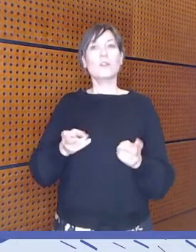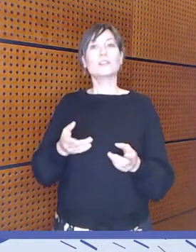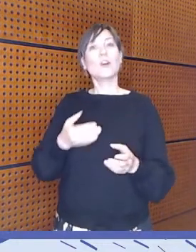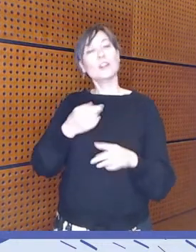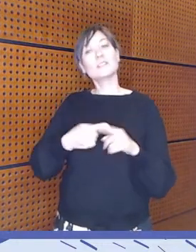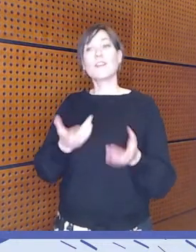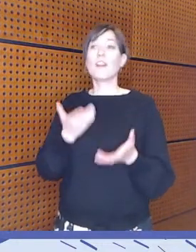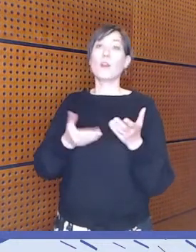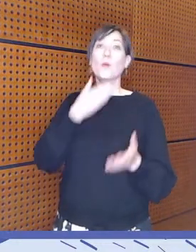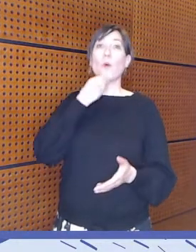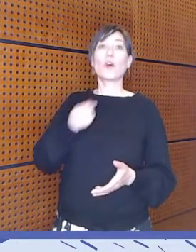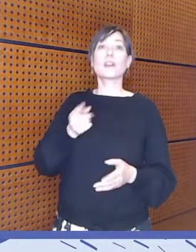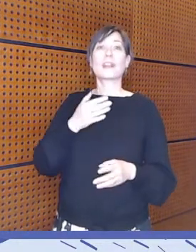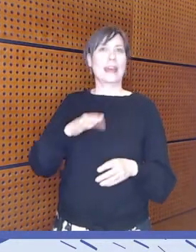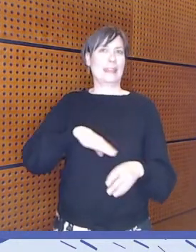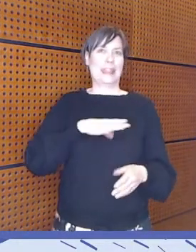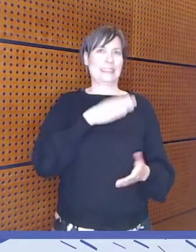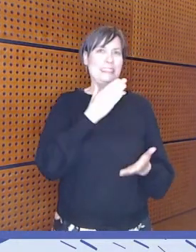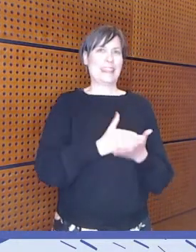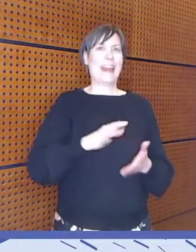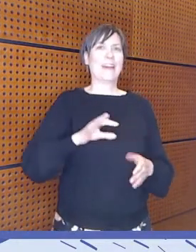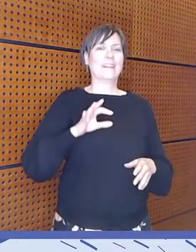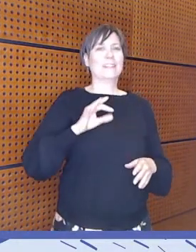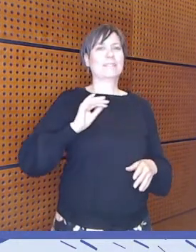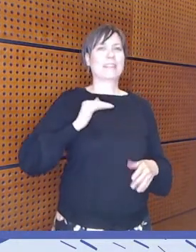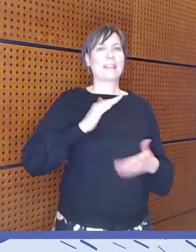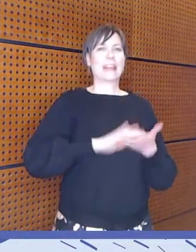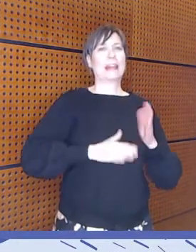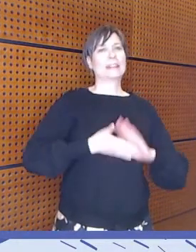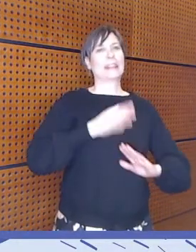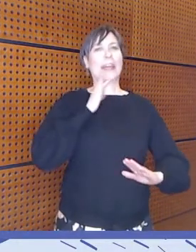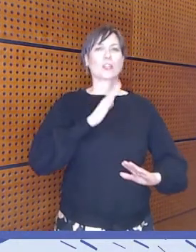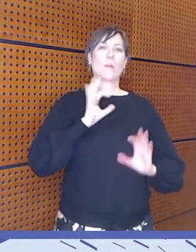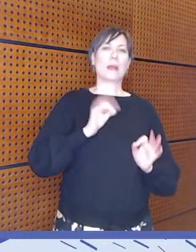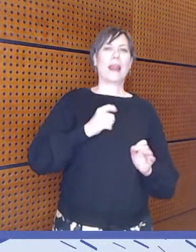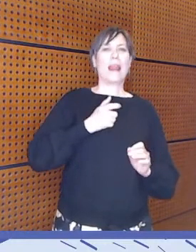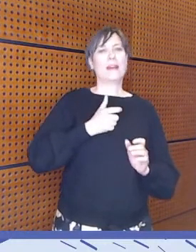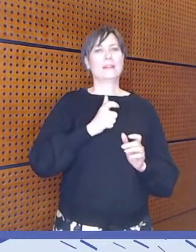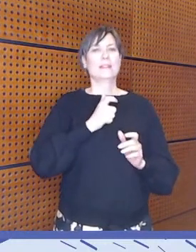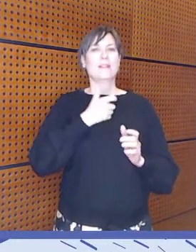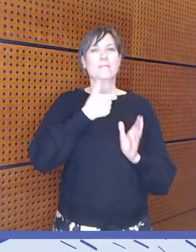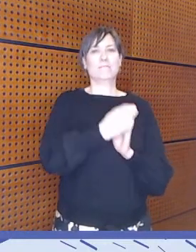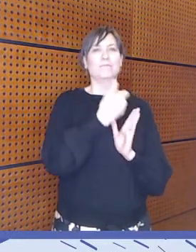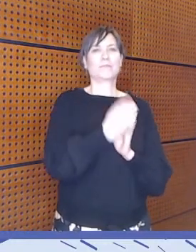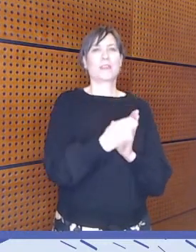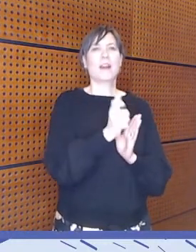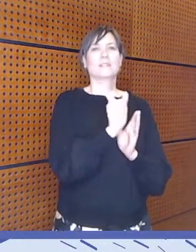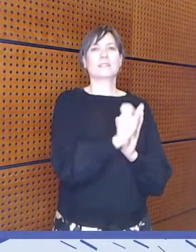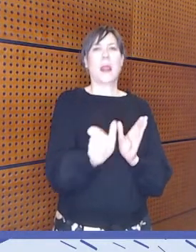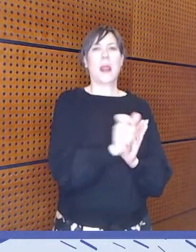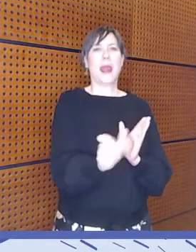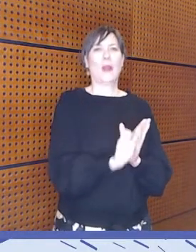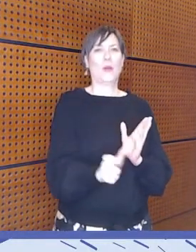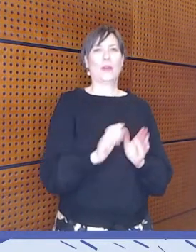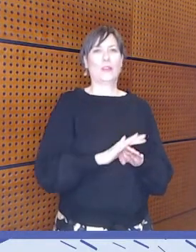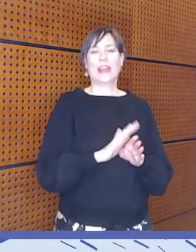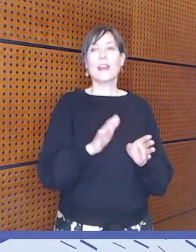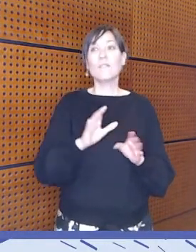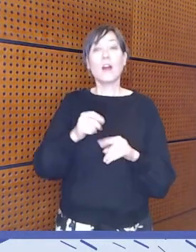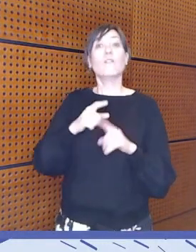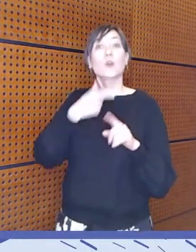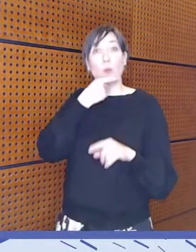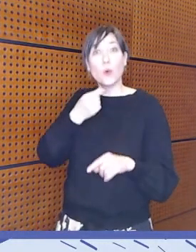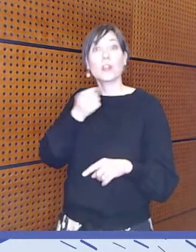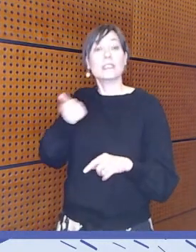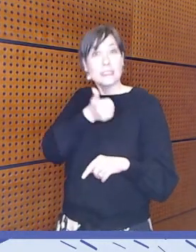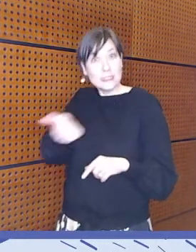kertoisi sen sijaan, että keski-ikäinen täti kertoo, että minkälaista sanelua voisi hyödyntää. Se ei ehkä uppoa kooderyhmään ihan niin hyvin kuin jos nuoret itse